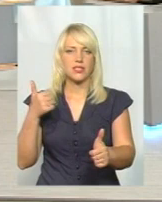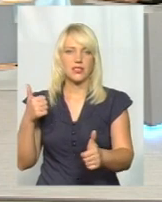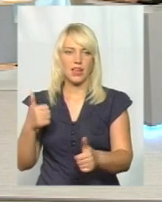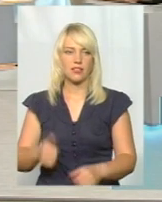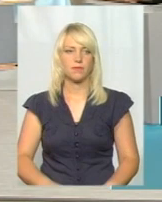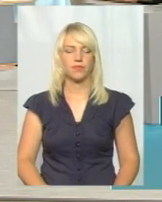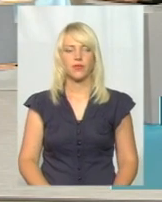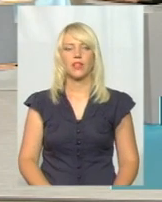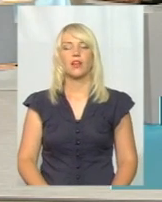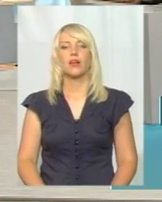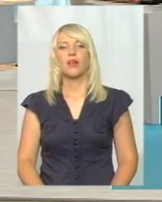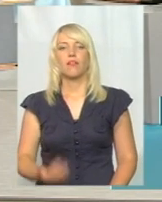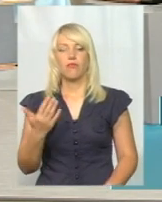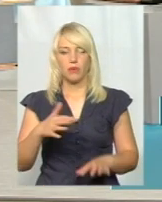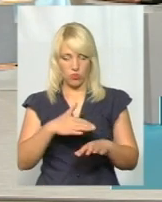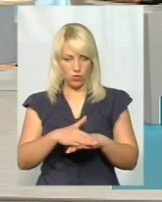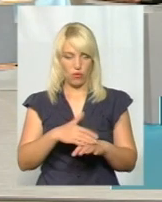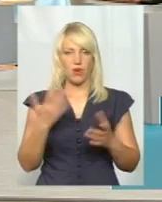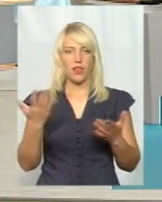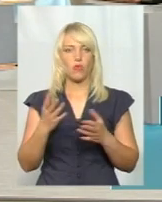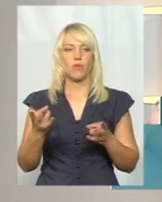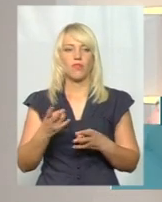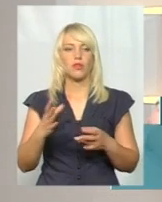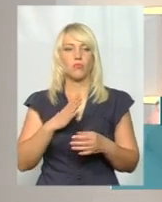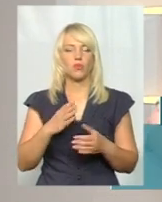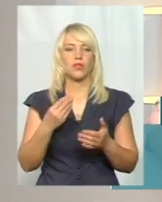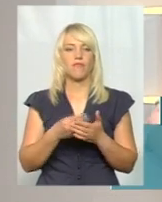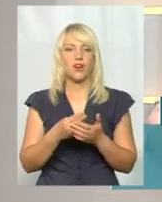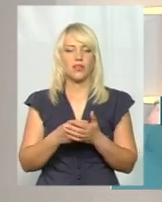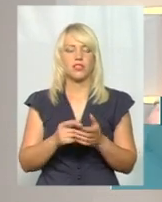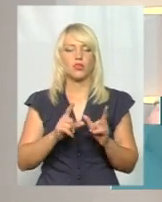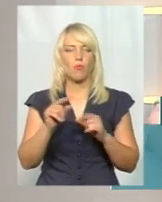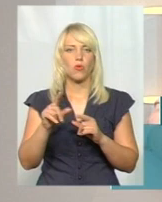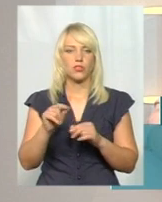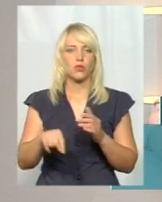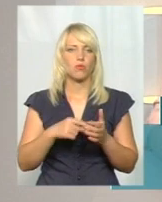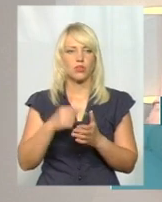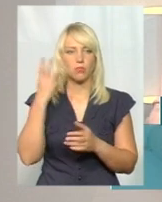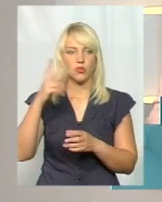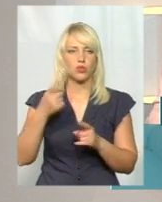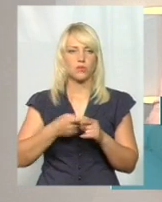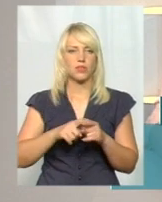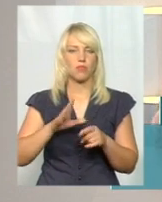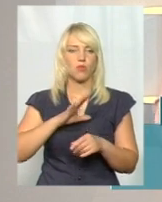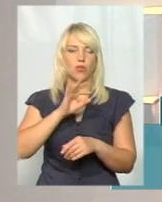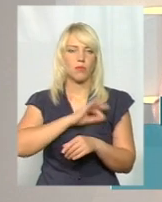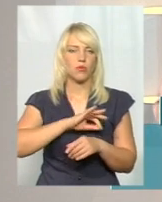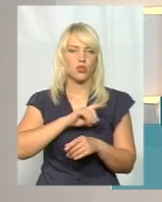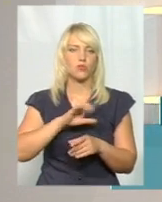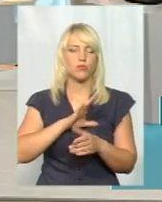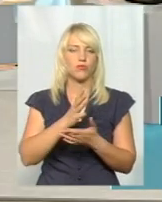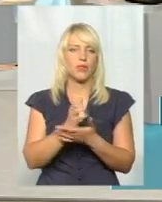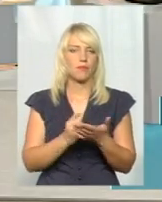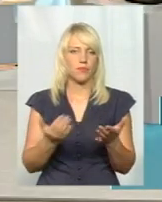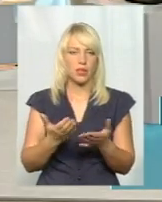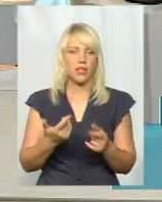збиткові. обрахували, якою має бути вартість проїзду у Хмельницькому, для того, щоб це було рентабельним і щоб якийсь був зазор, так як ви казали?